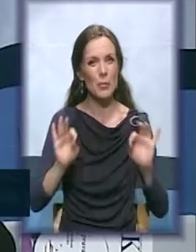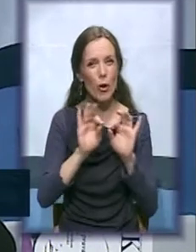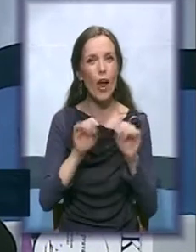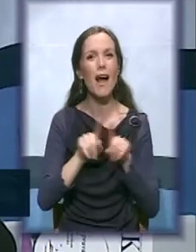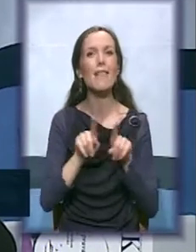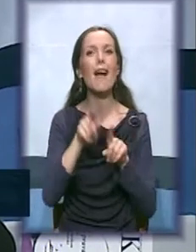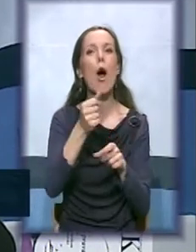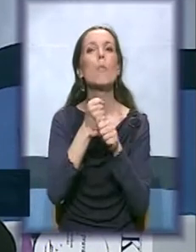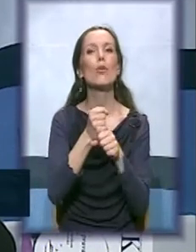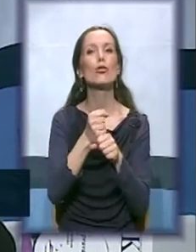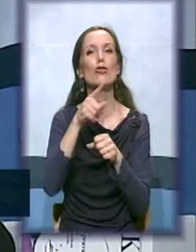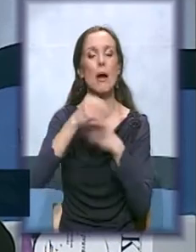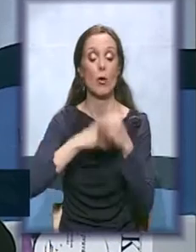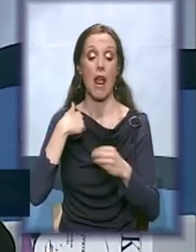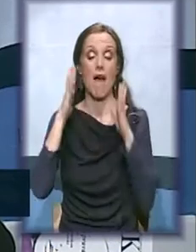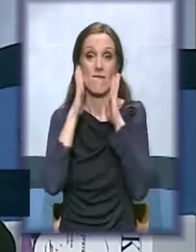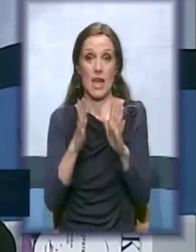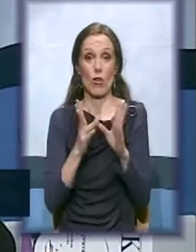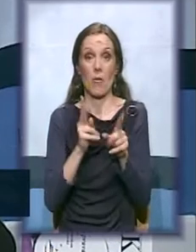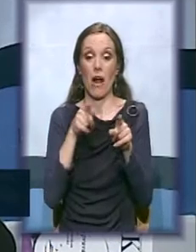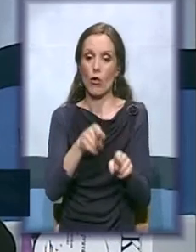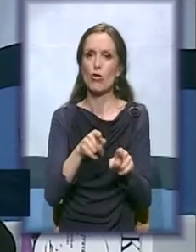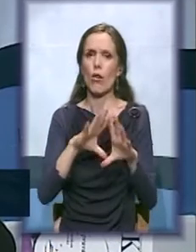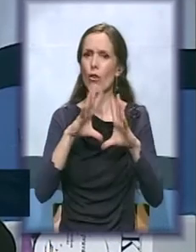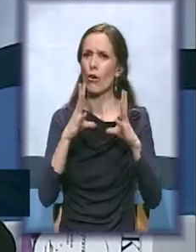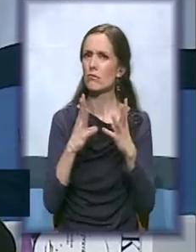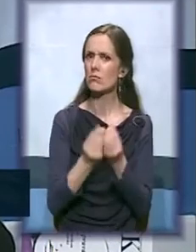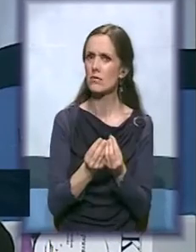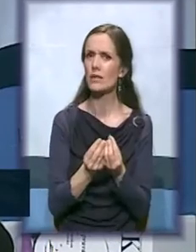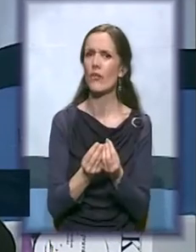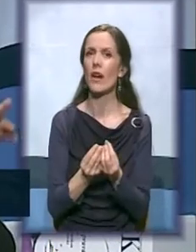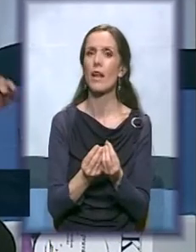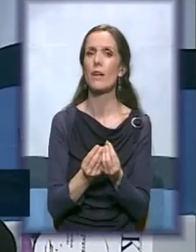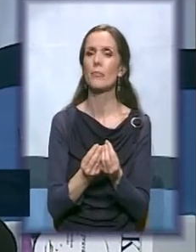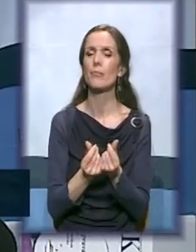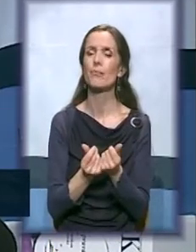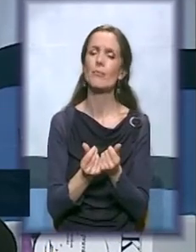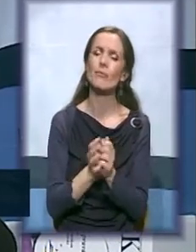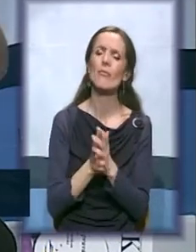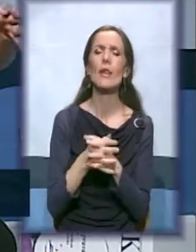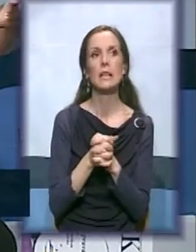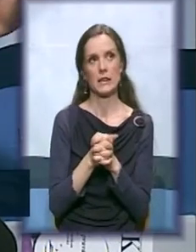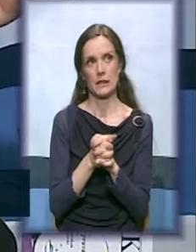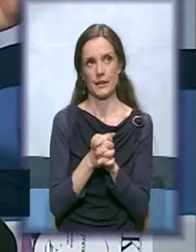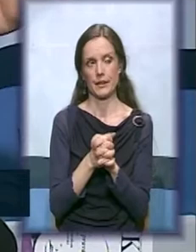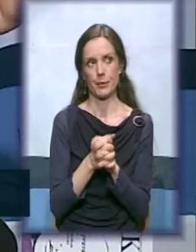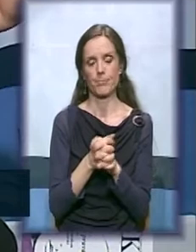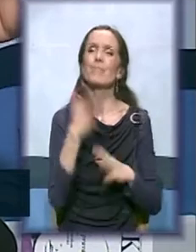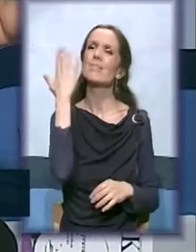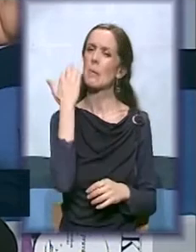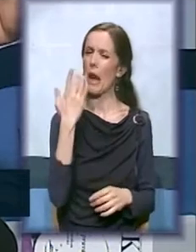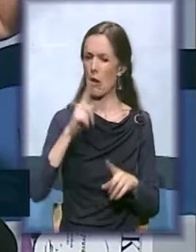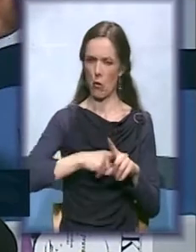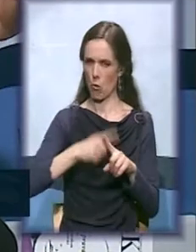Verujem da način na koji će se ova cela priča govorimo o... Dobila sam pre par